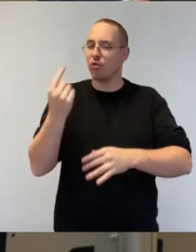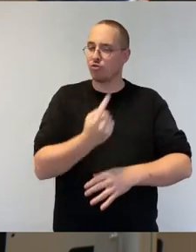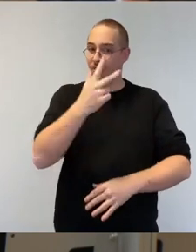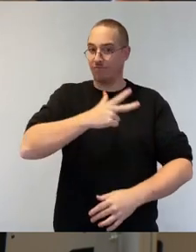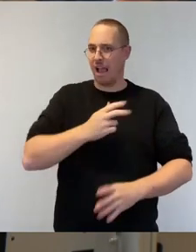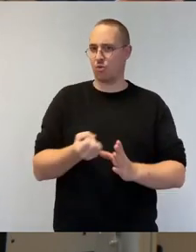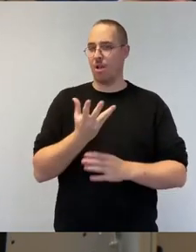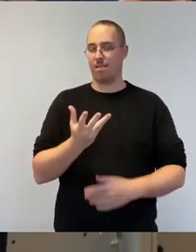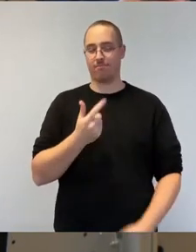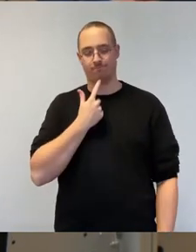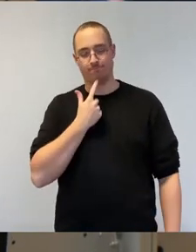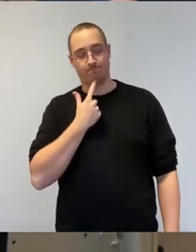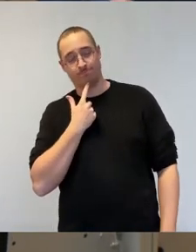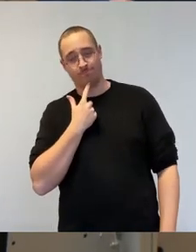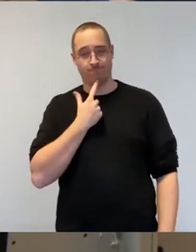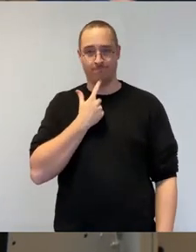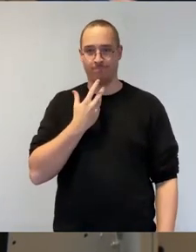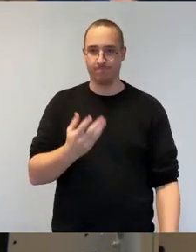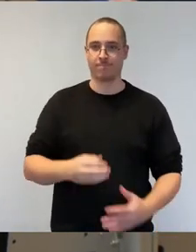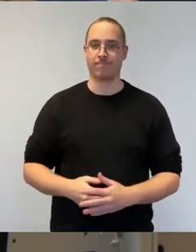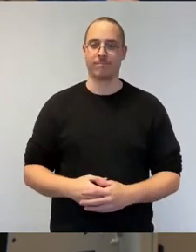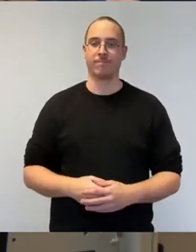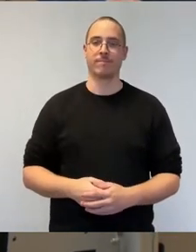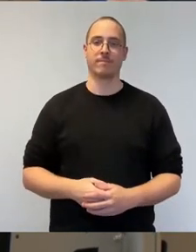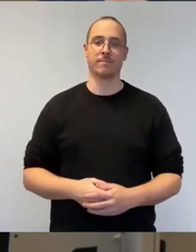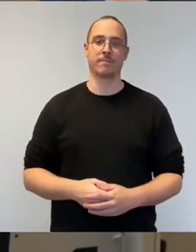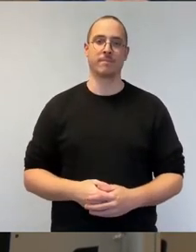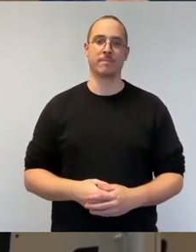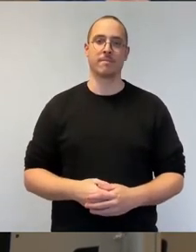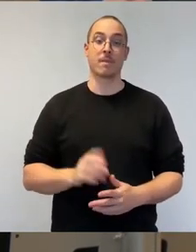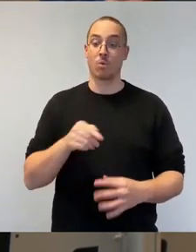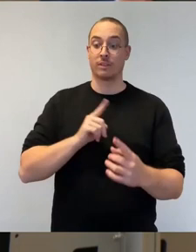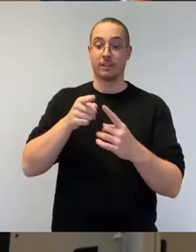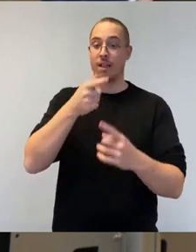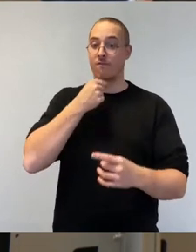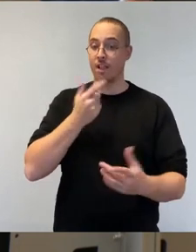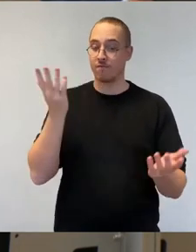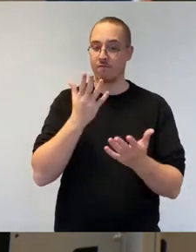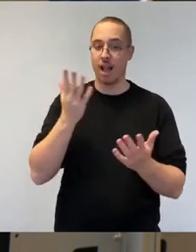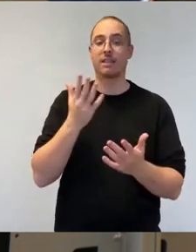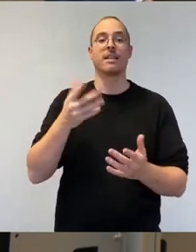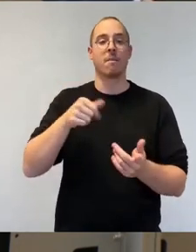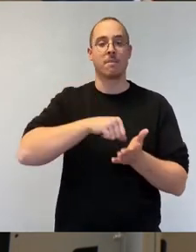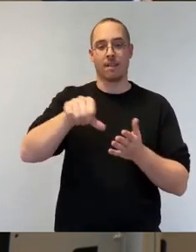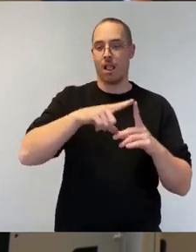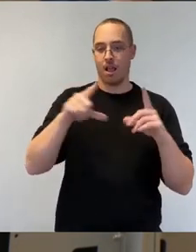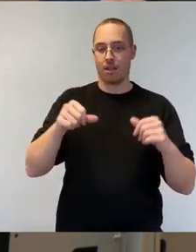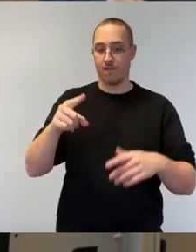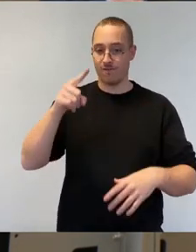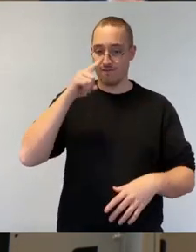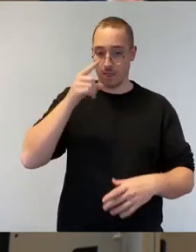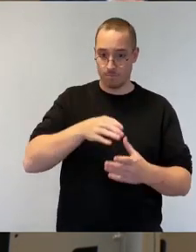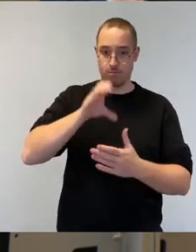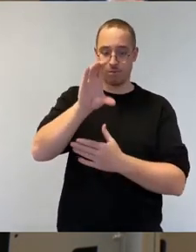Vorgehen. Der Grundkonsens zur Bezahlkarte ist da und auch das Ziel ist formuliert, dass die Bezahlkarte 2025 eingeführt wird. Und auch die